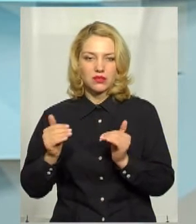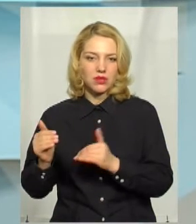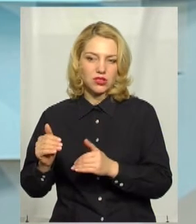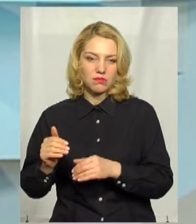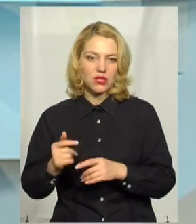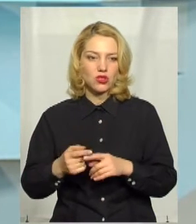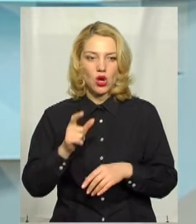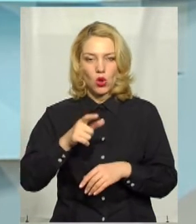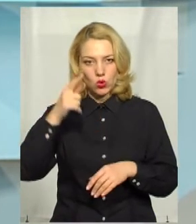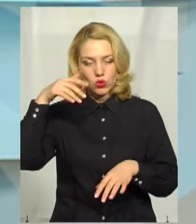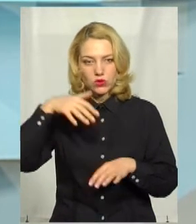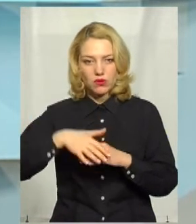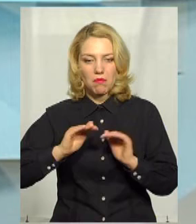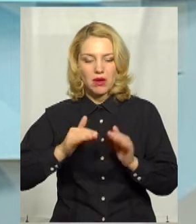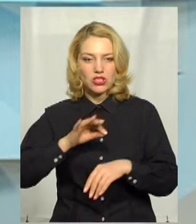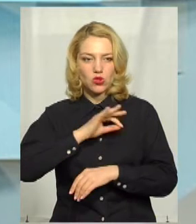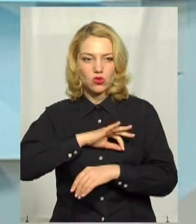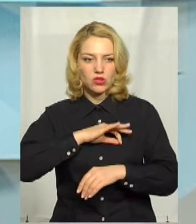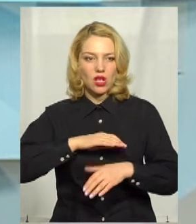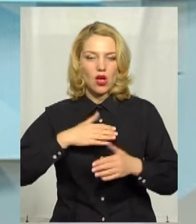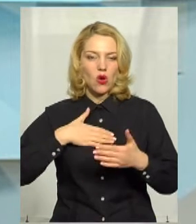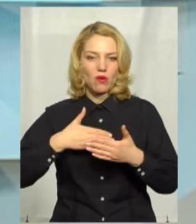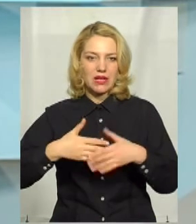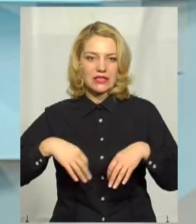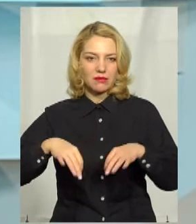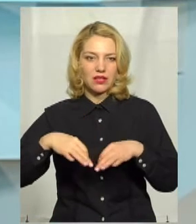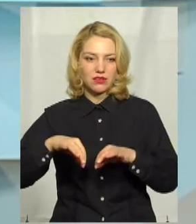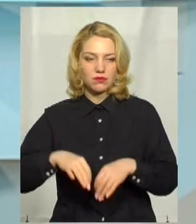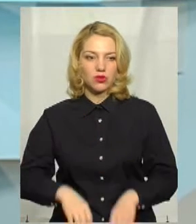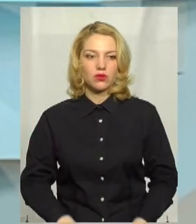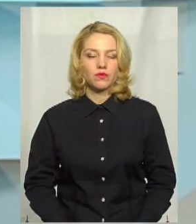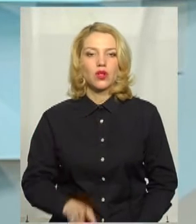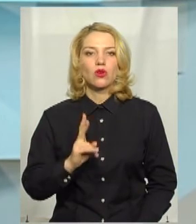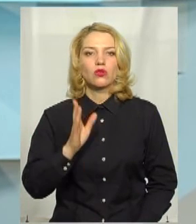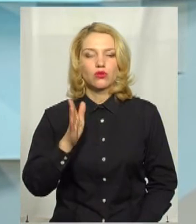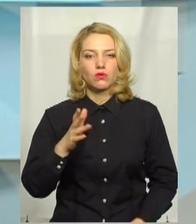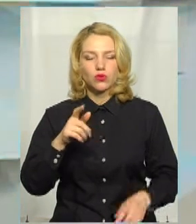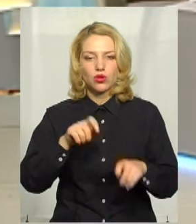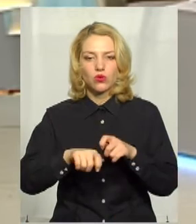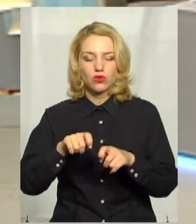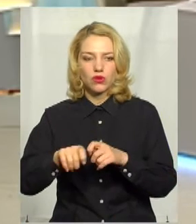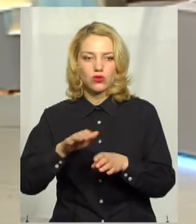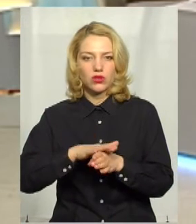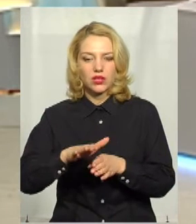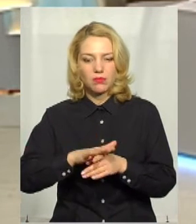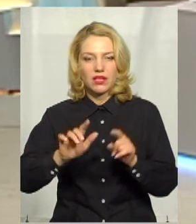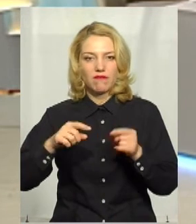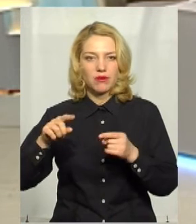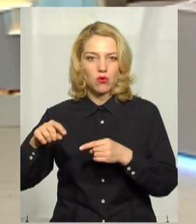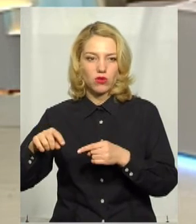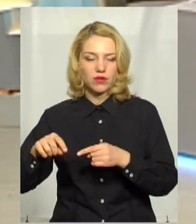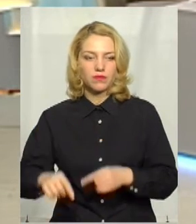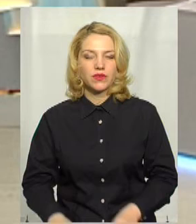Люди усвідомлюють, менше користуються громадським транспортом. Хто буде контролювати дотримання вимог?